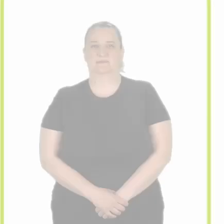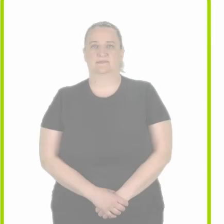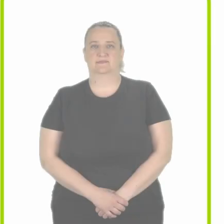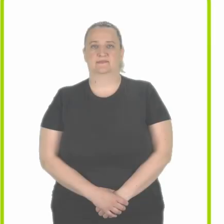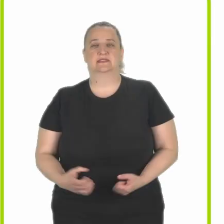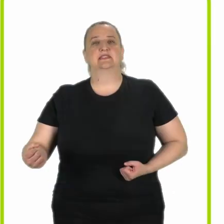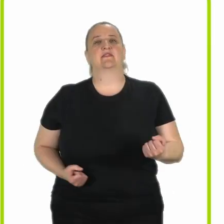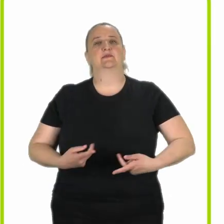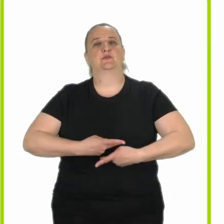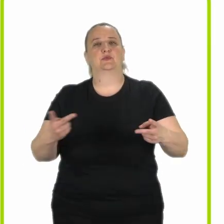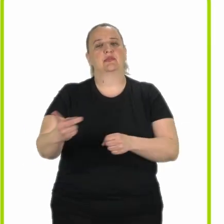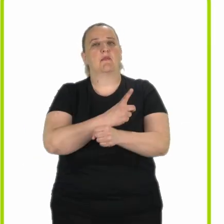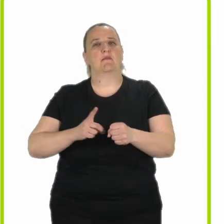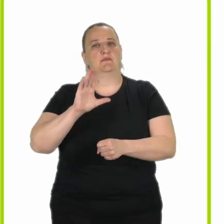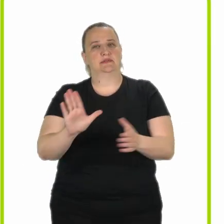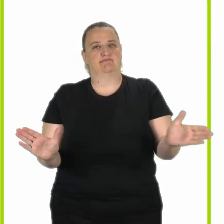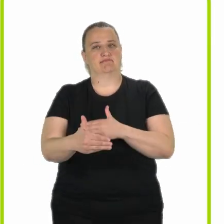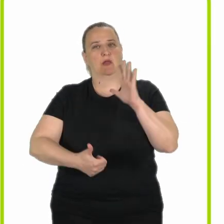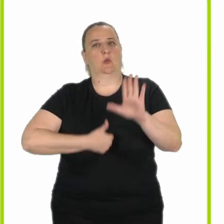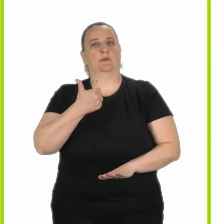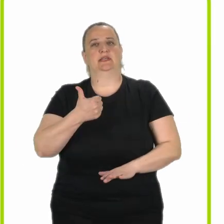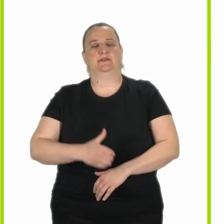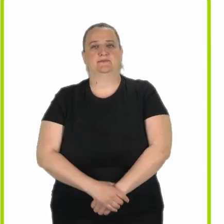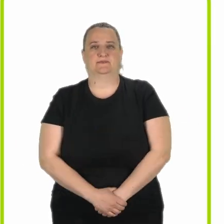Le service public départemental de l'autonomie.